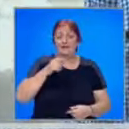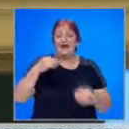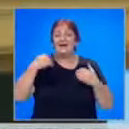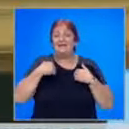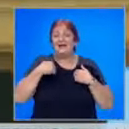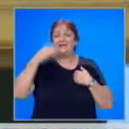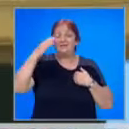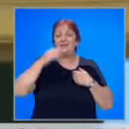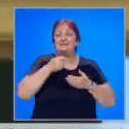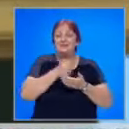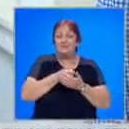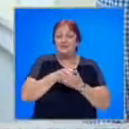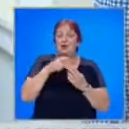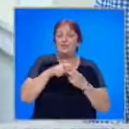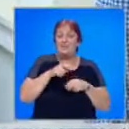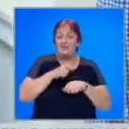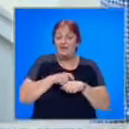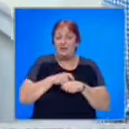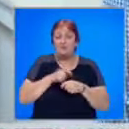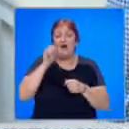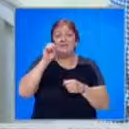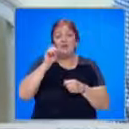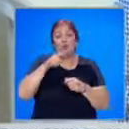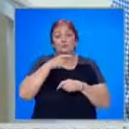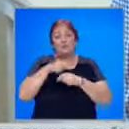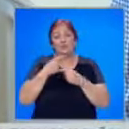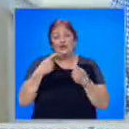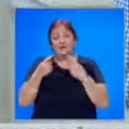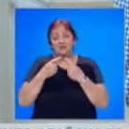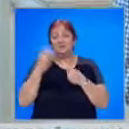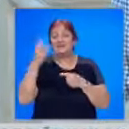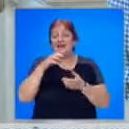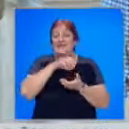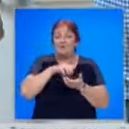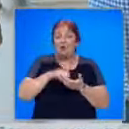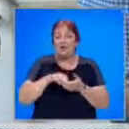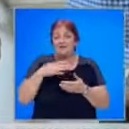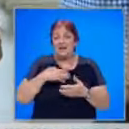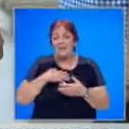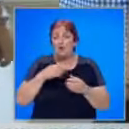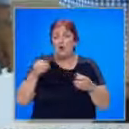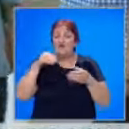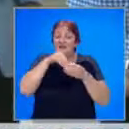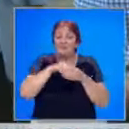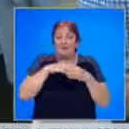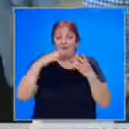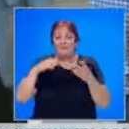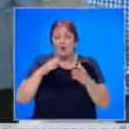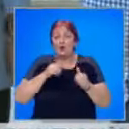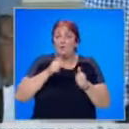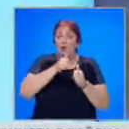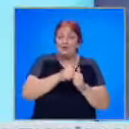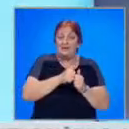кандидатът за министр на финансите Пламен Данайлов напомни, че по време на разговорите с трите формации е имало съвпадение по много от